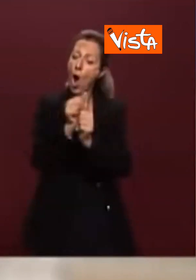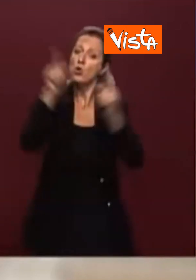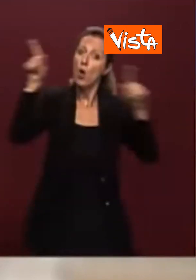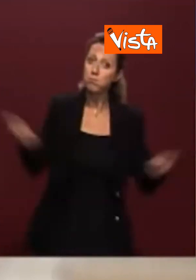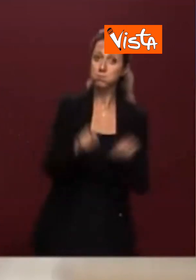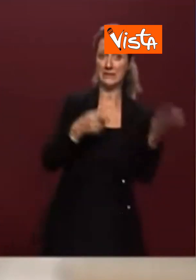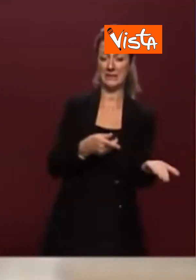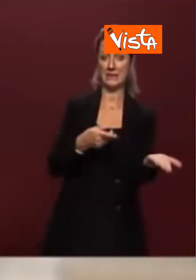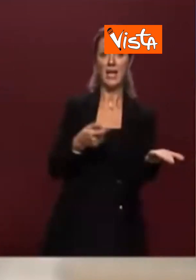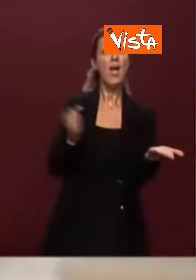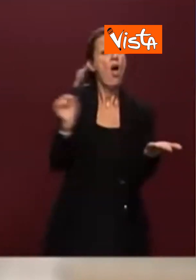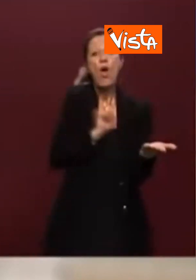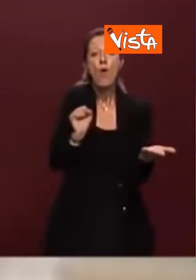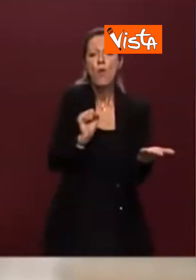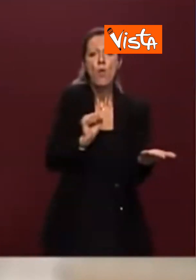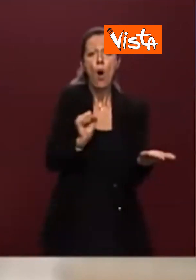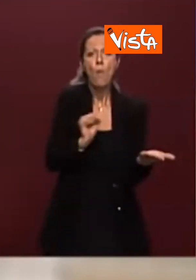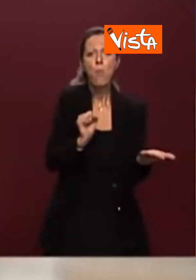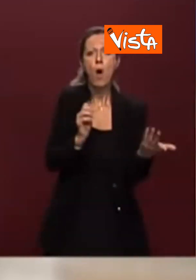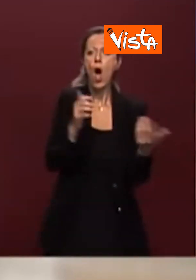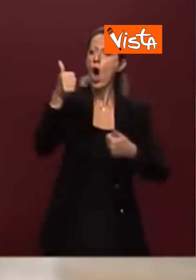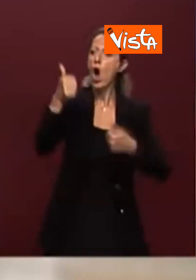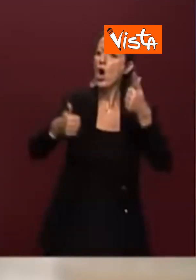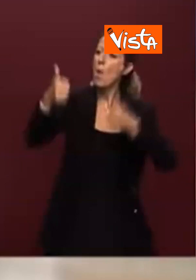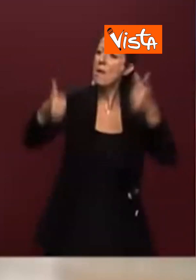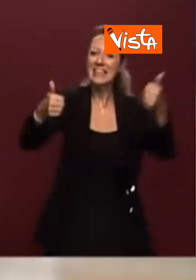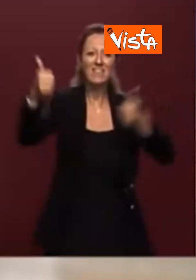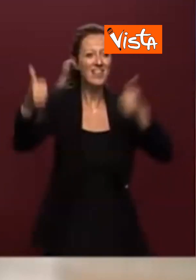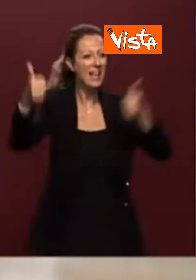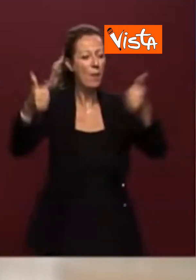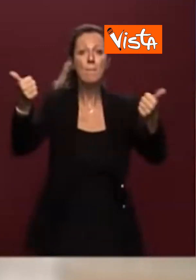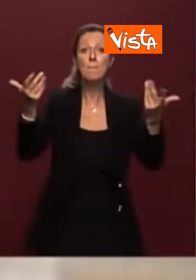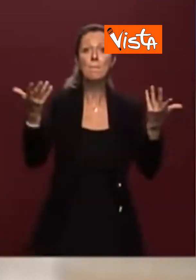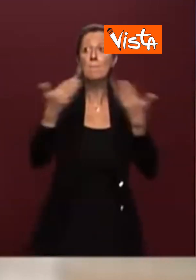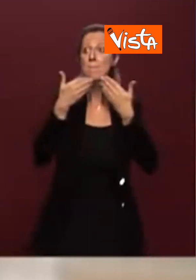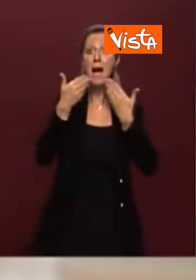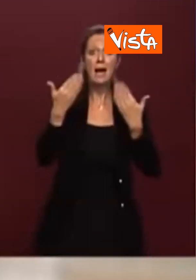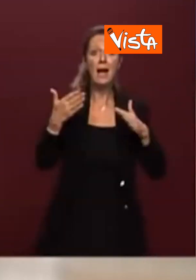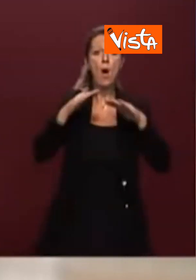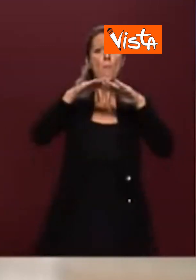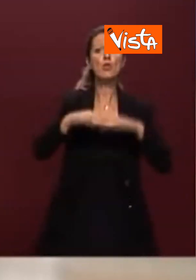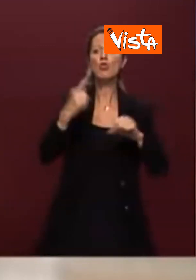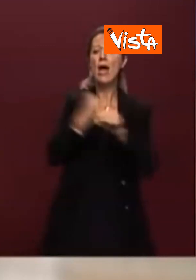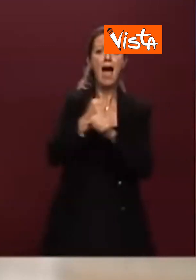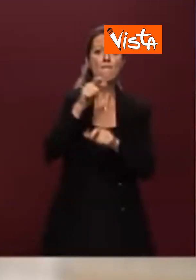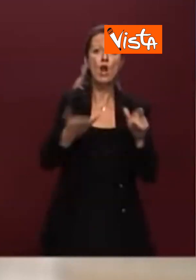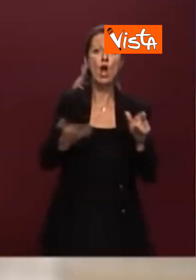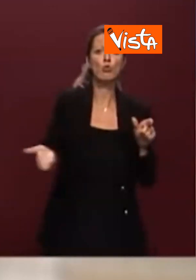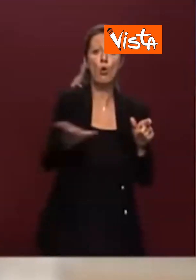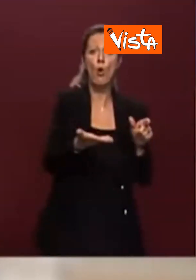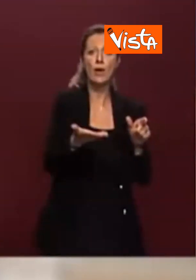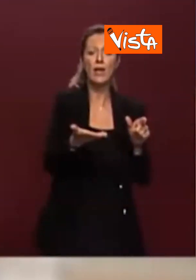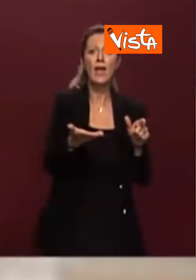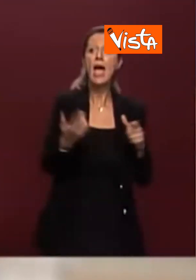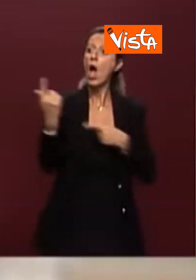Non può eserci competitività senza protezione dei lavoratori e